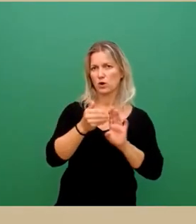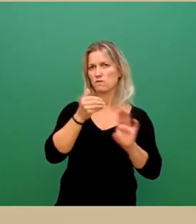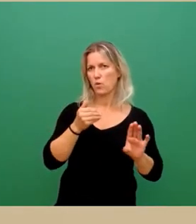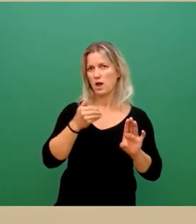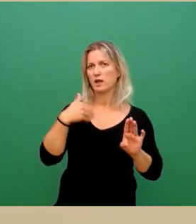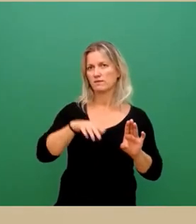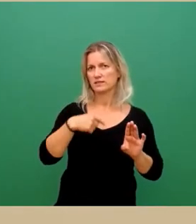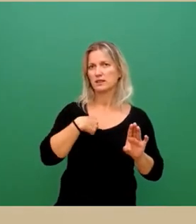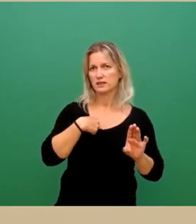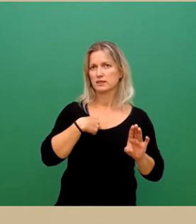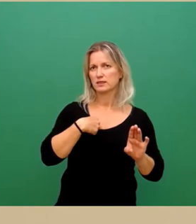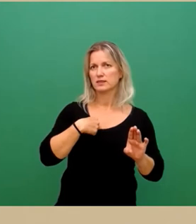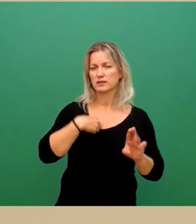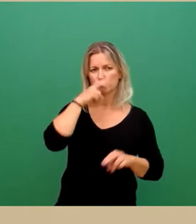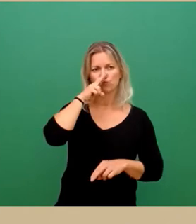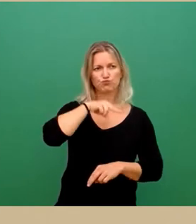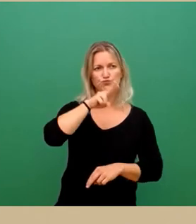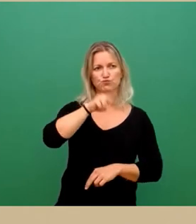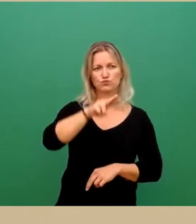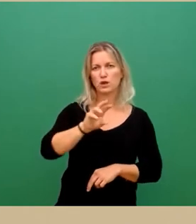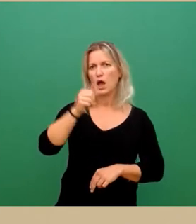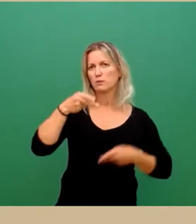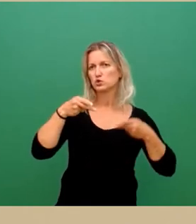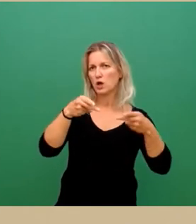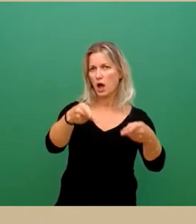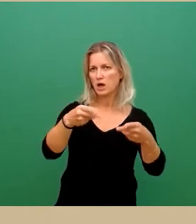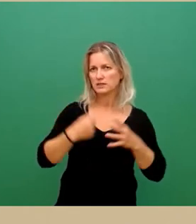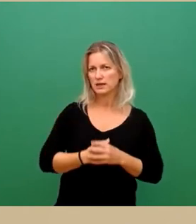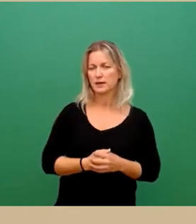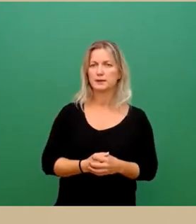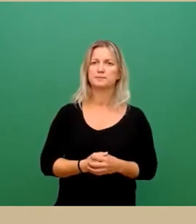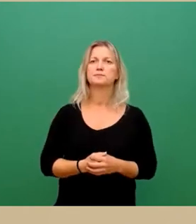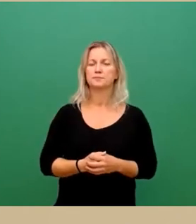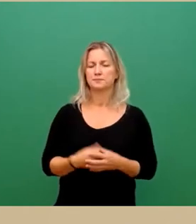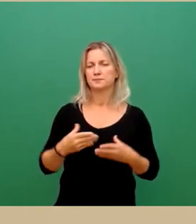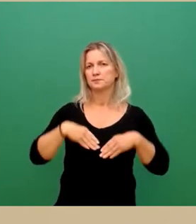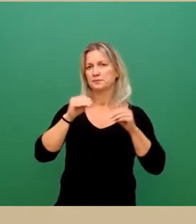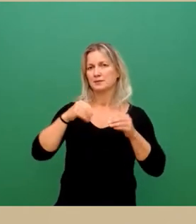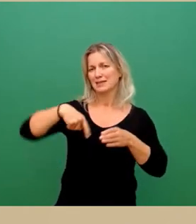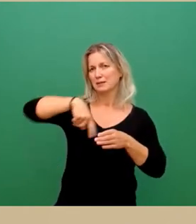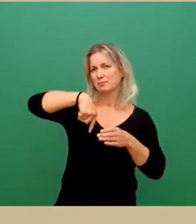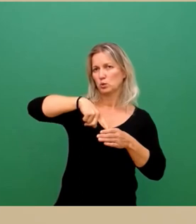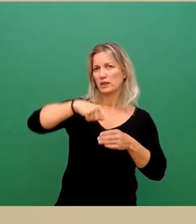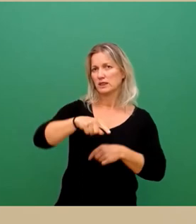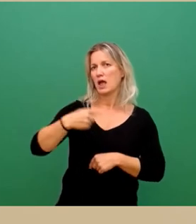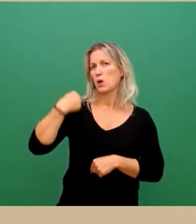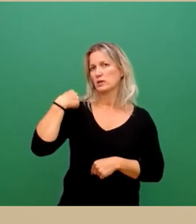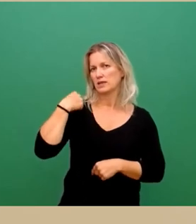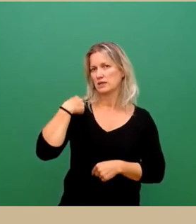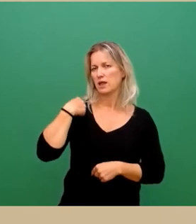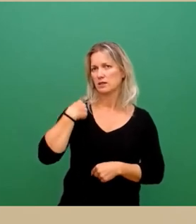Hauptstraße einen Eindruck verschaffen. Ja, ich fange mal an mit den Brunnen. Auch das hatten wir gestern schon angediskutiert.